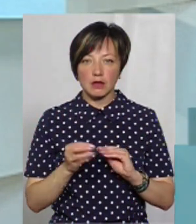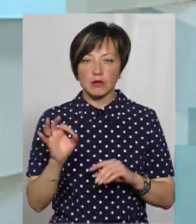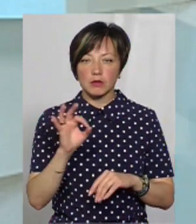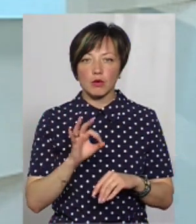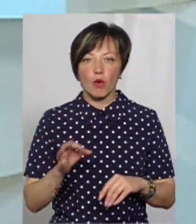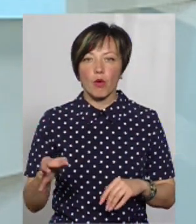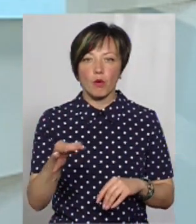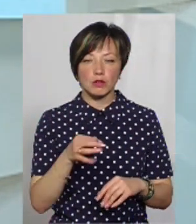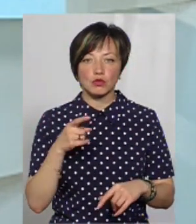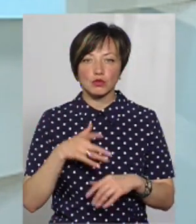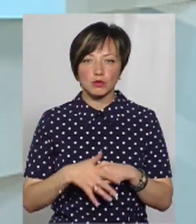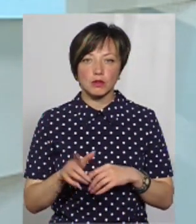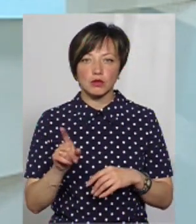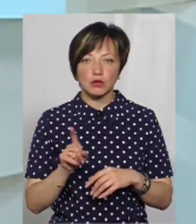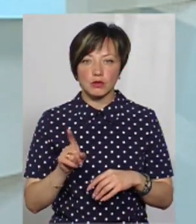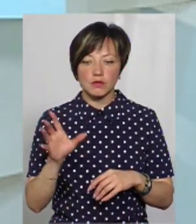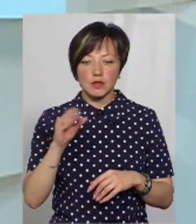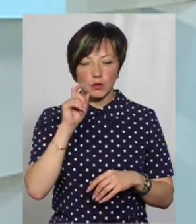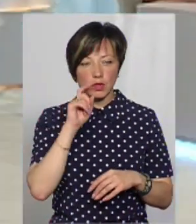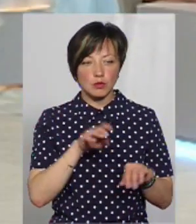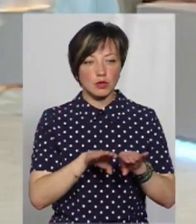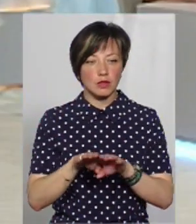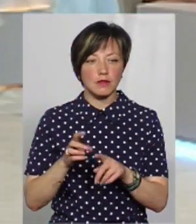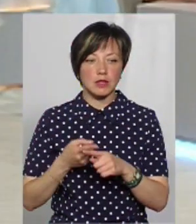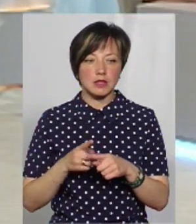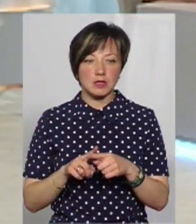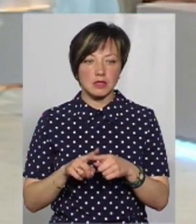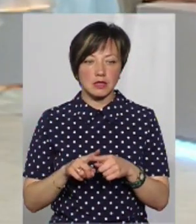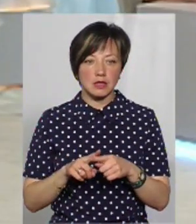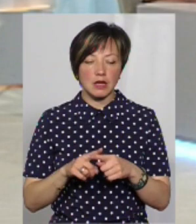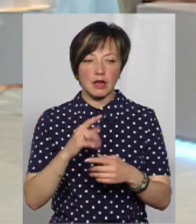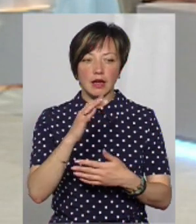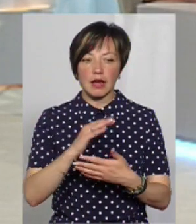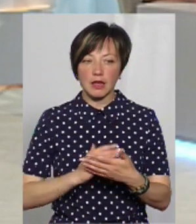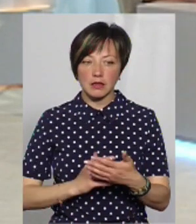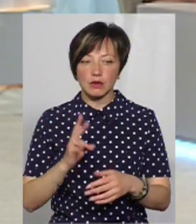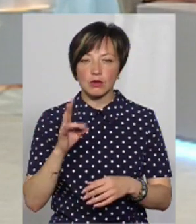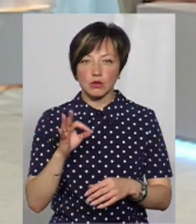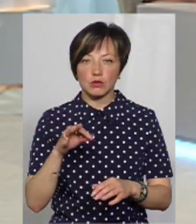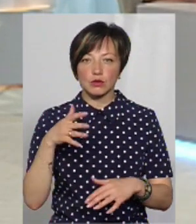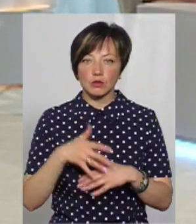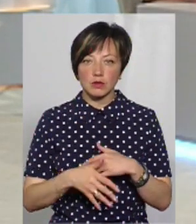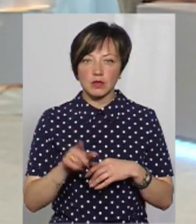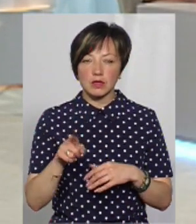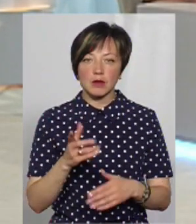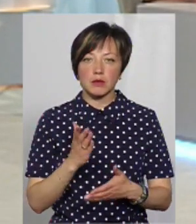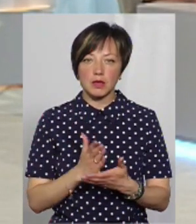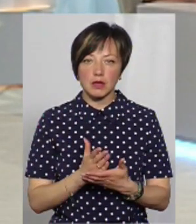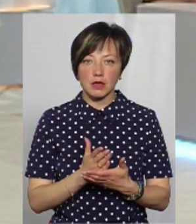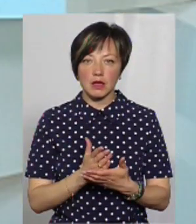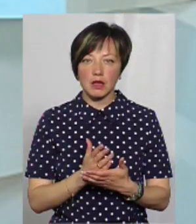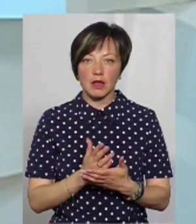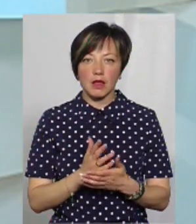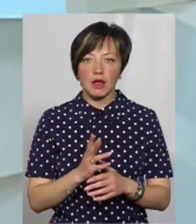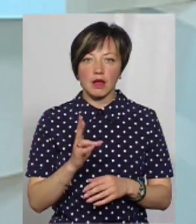стосується області. Зрозуміло, що на всеукраїнському рівні це є реєстр, але зрозуміло, що там є, він